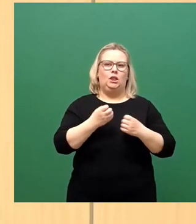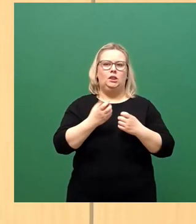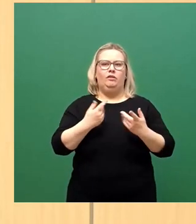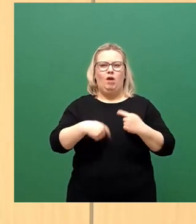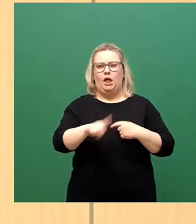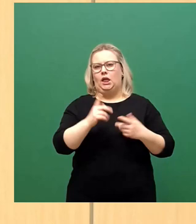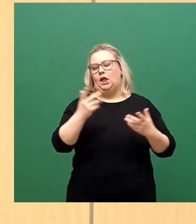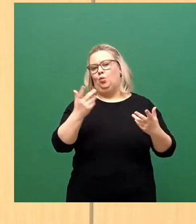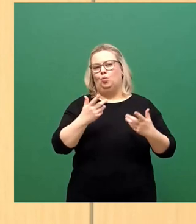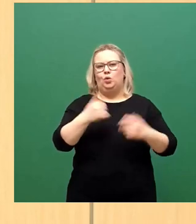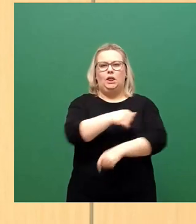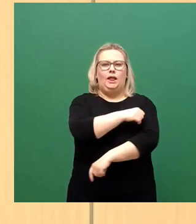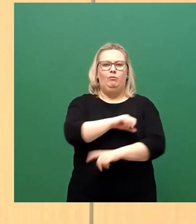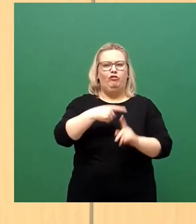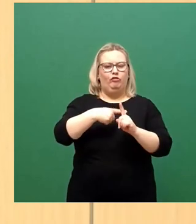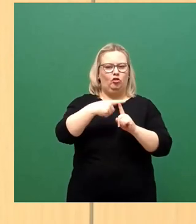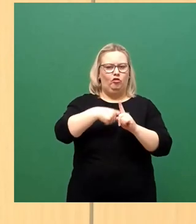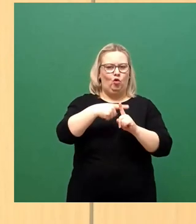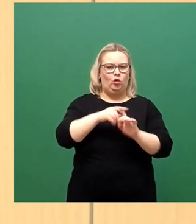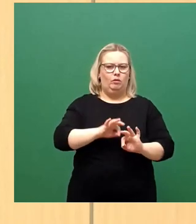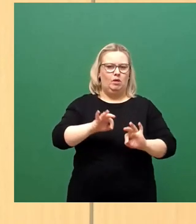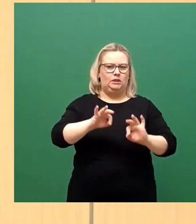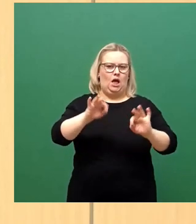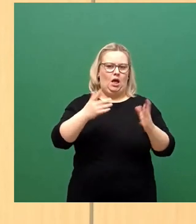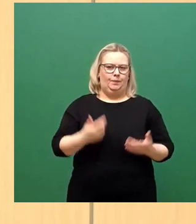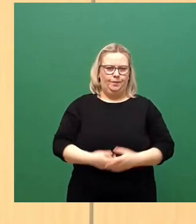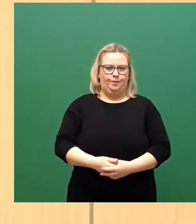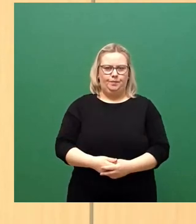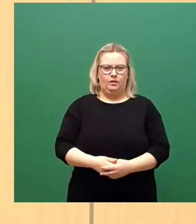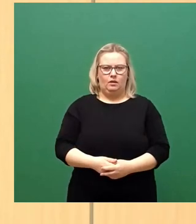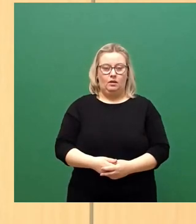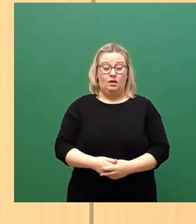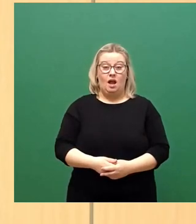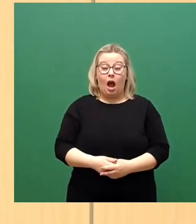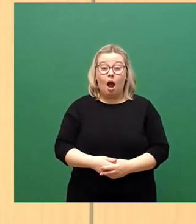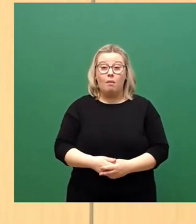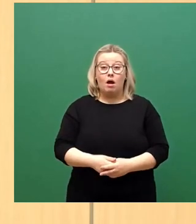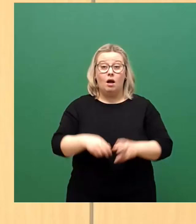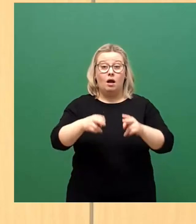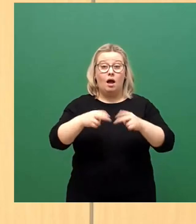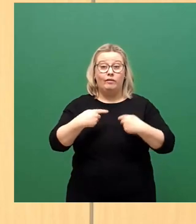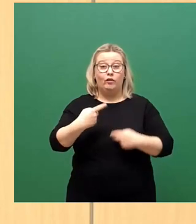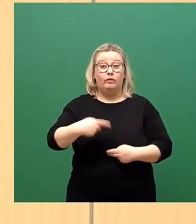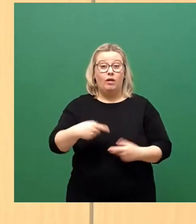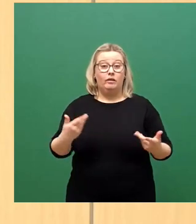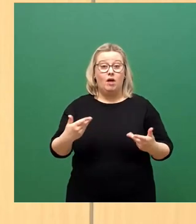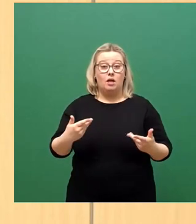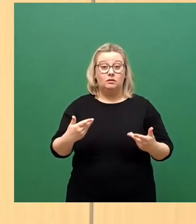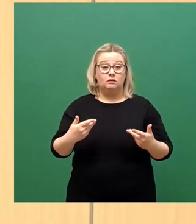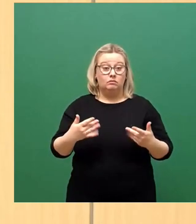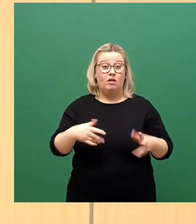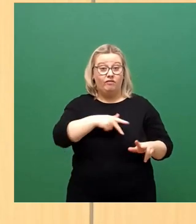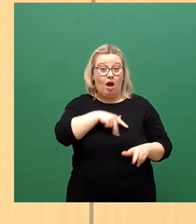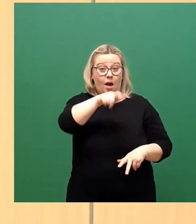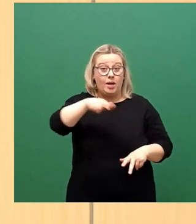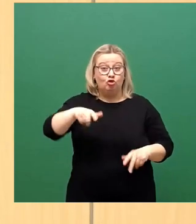genommen die Impfquoten immer größer würden. Ohne uns allerdings eine Antwort darauf geben zu können, wie viele Menschen eigentlich geimpft sind.